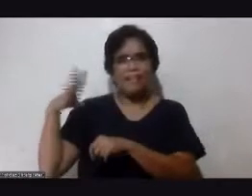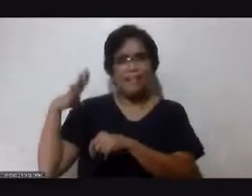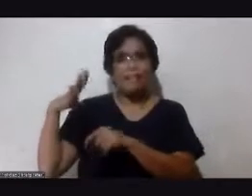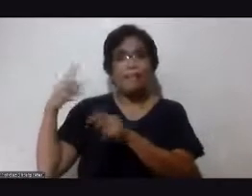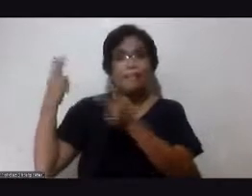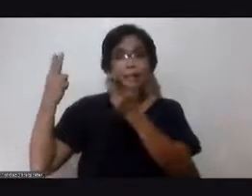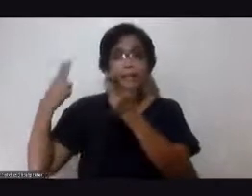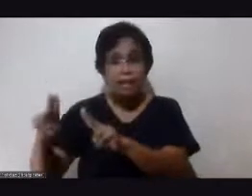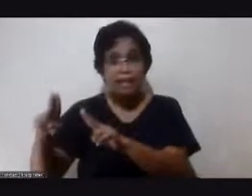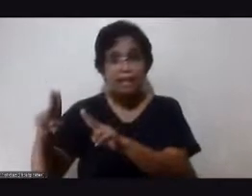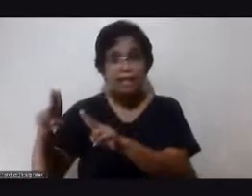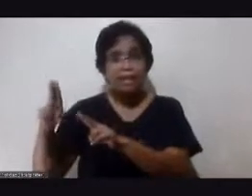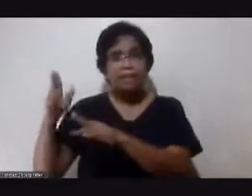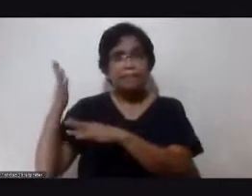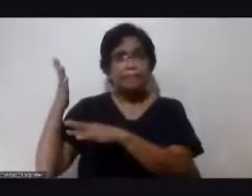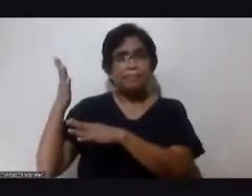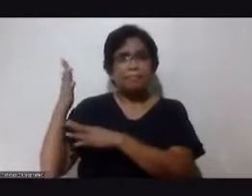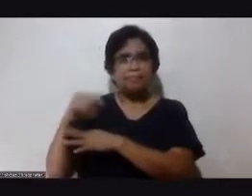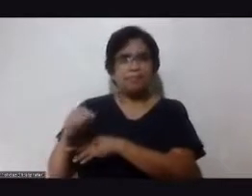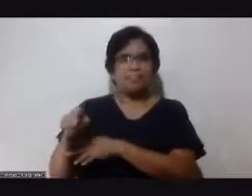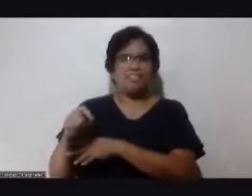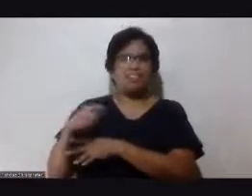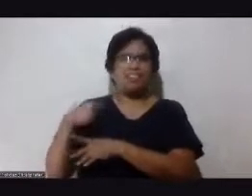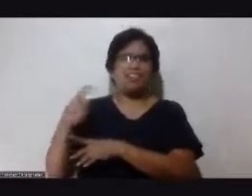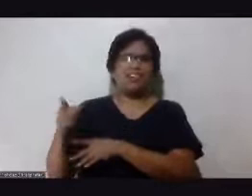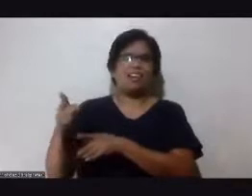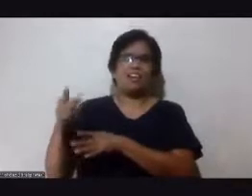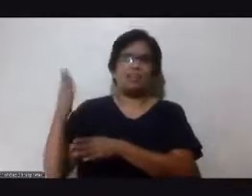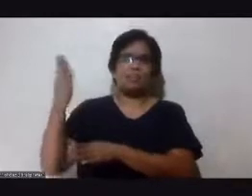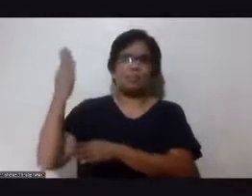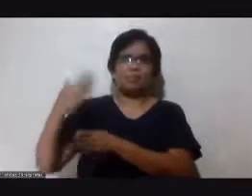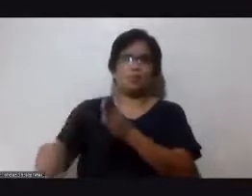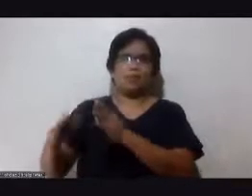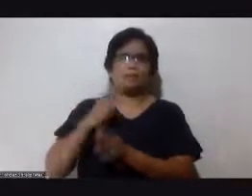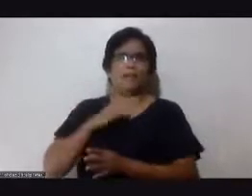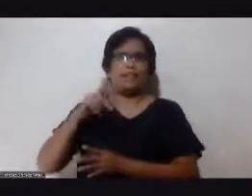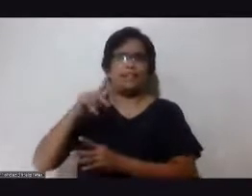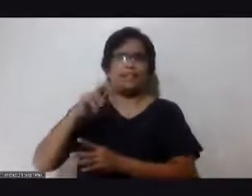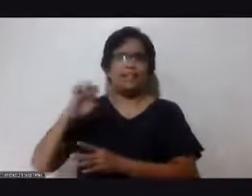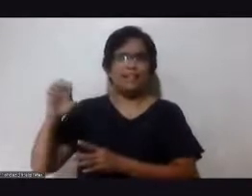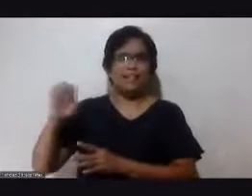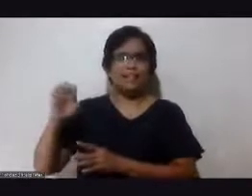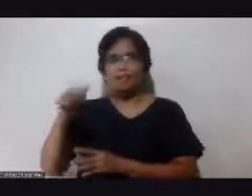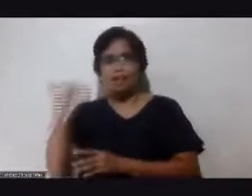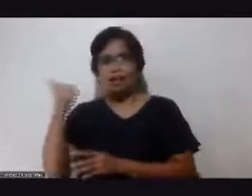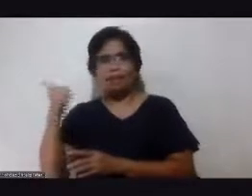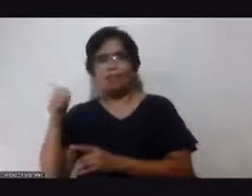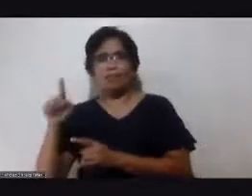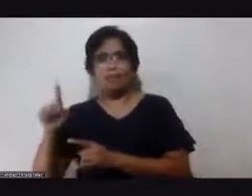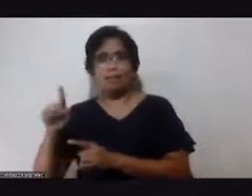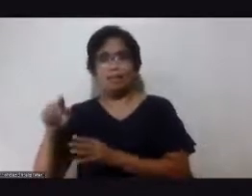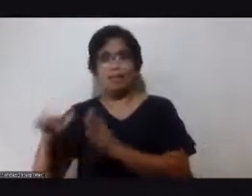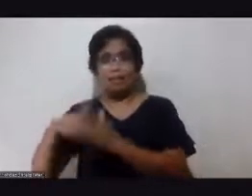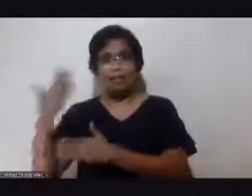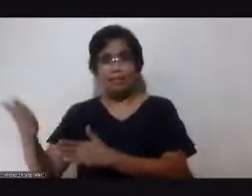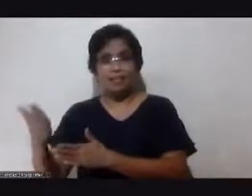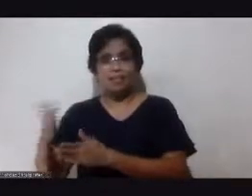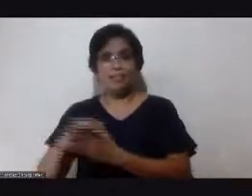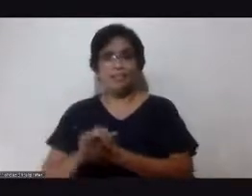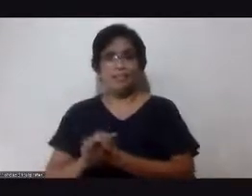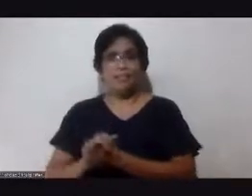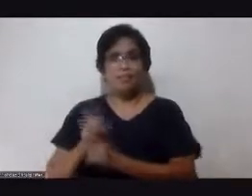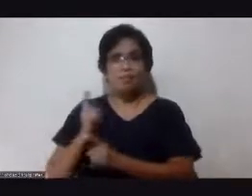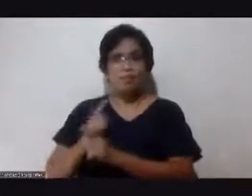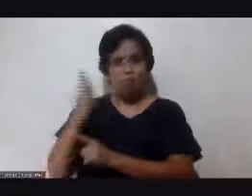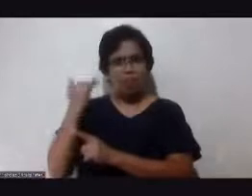bakit mo hihintayin na ay napatulan na yung isang tuhod ko yung isa naman ang susunod why